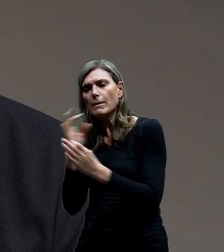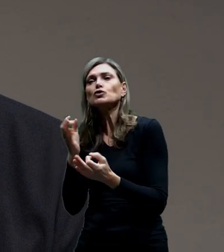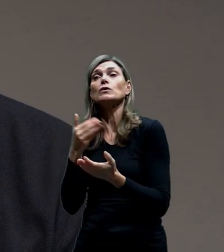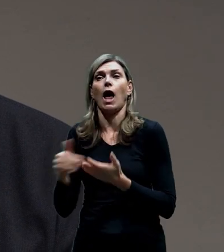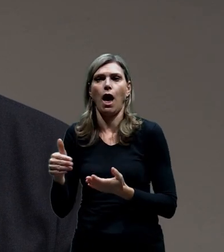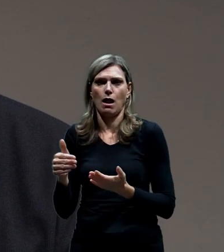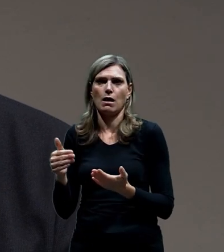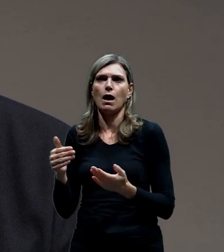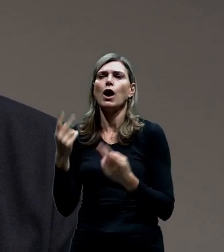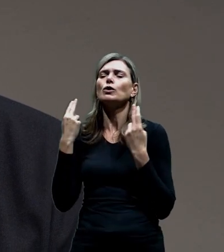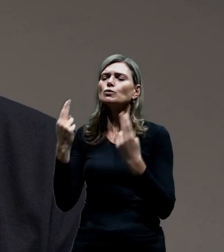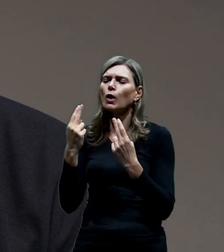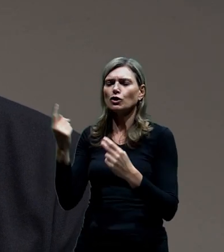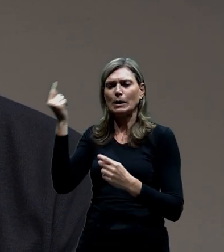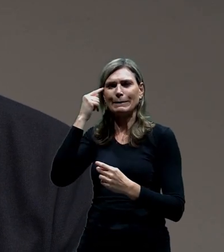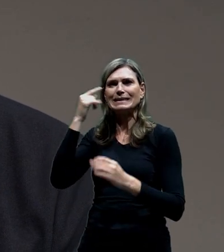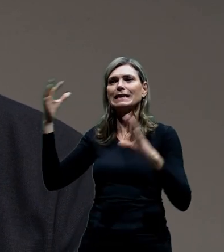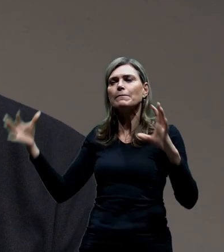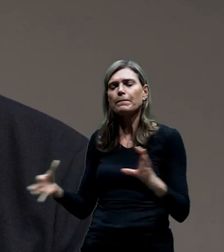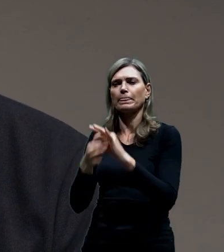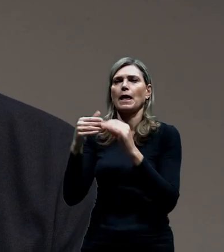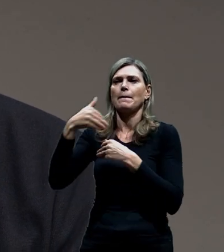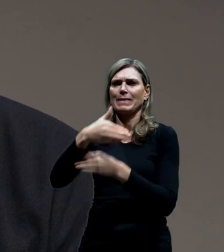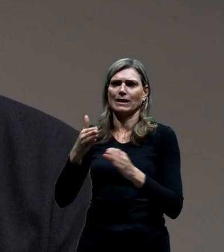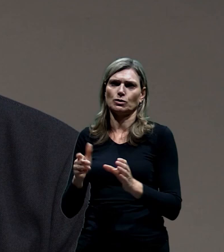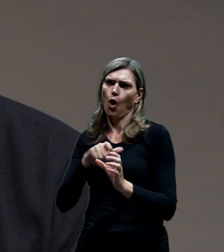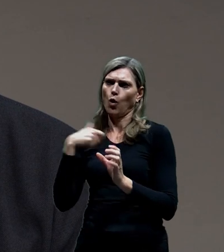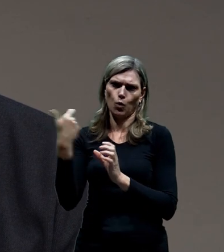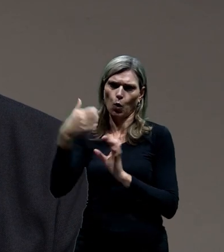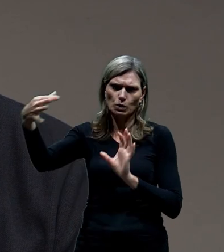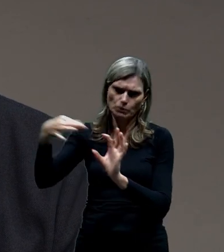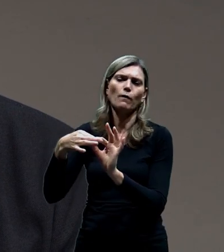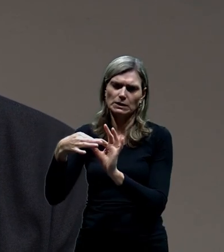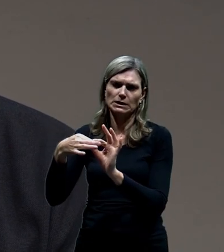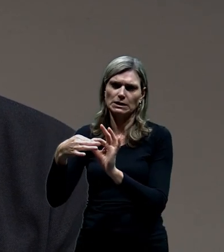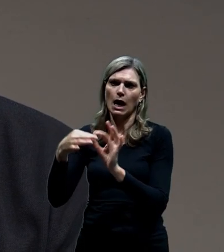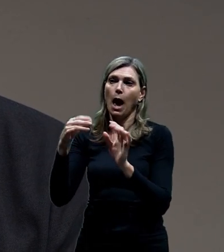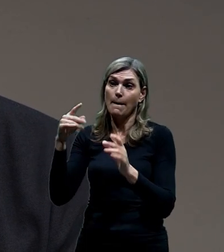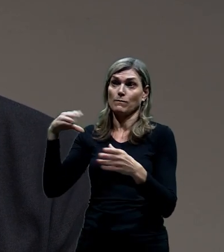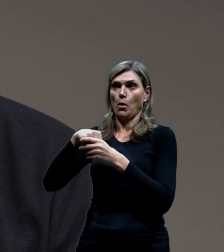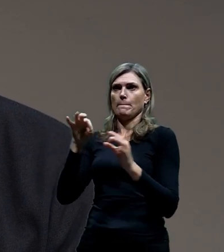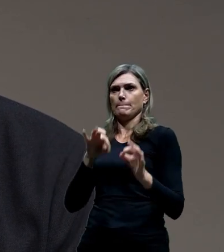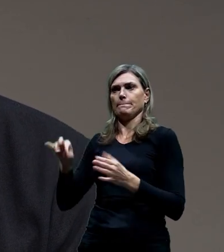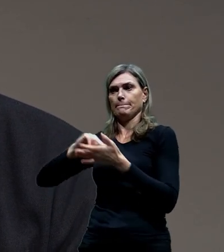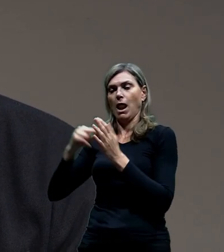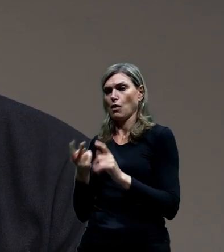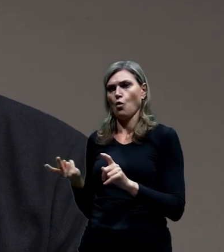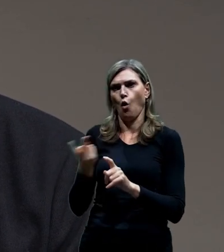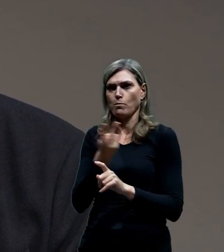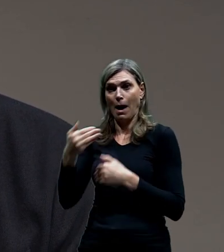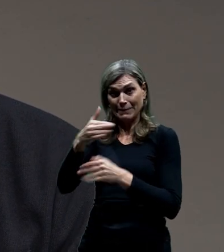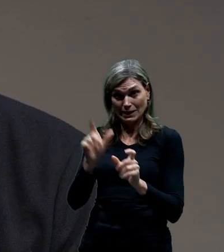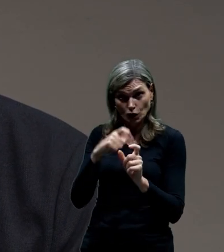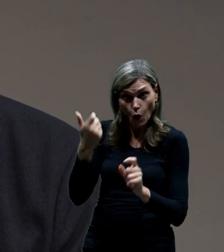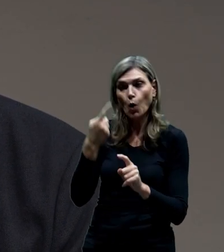aby to bylo přičleněno k té stavbě městského okruhu a začalo se to paralelně připravovat s městským okruhem a